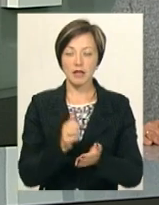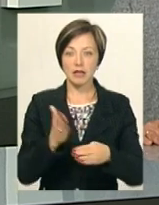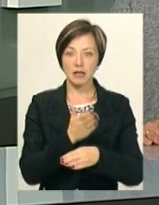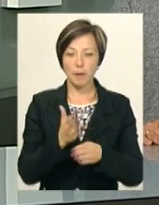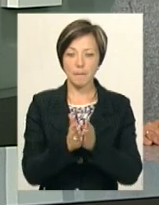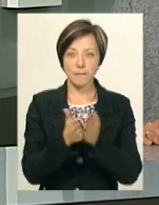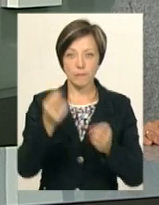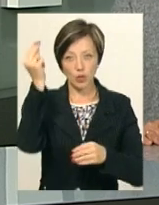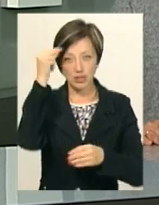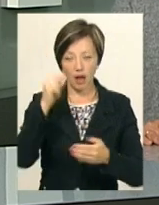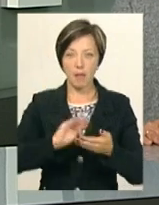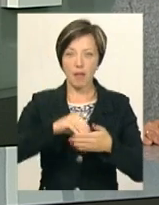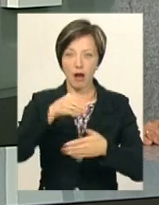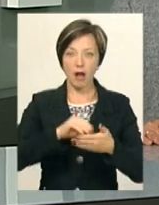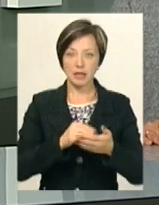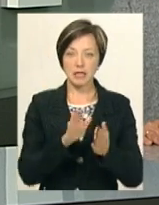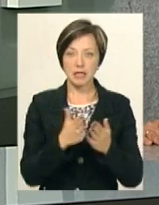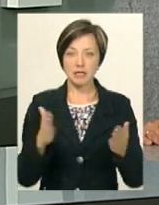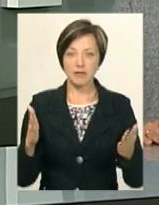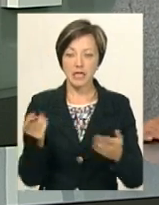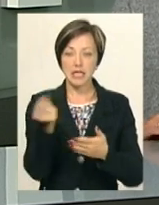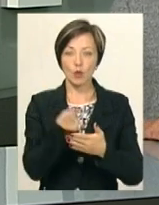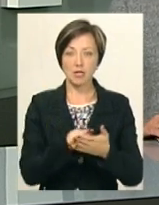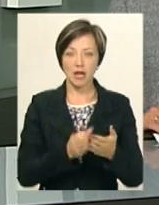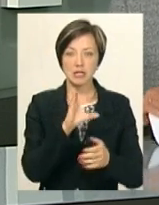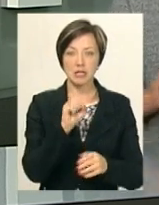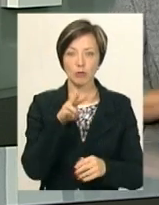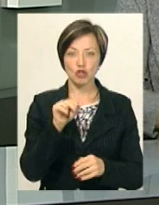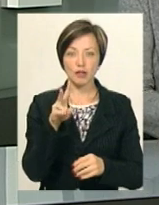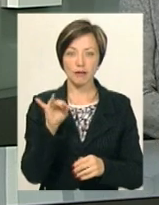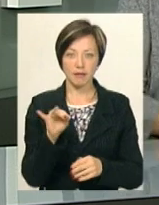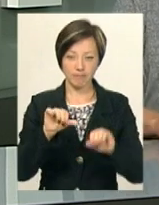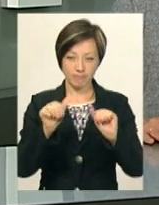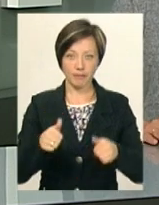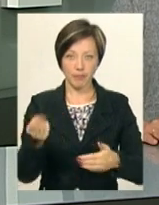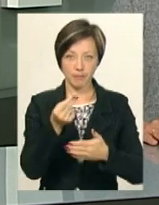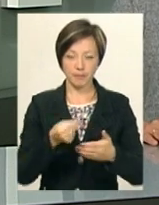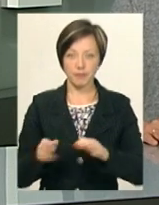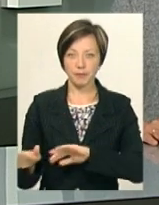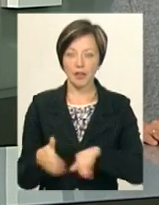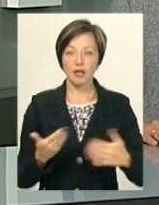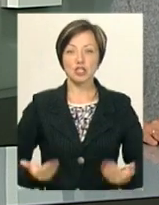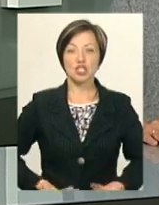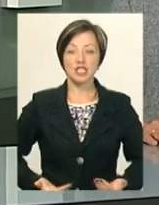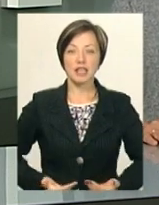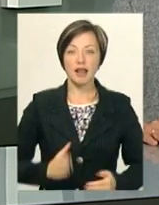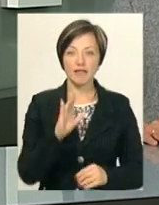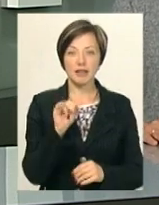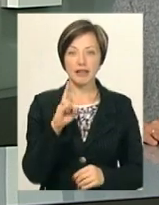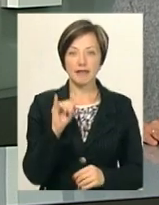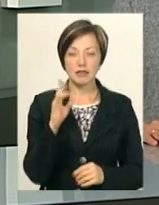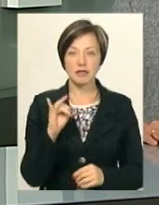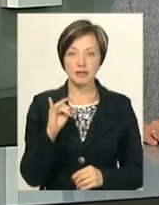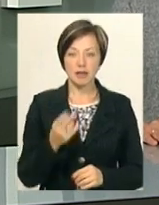посібники, календарі, плакати і листівки з ілюстраціями самчиківського розпису. Житель Дашківців Вінковецького